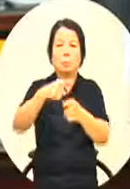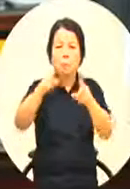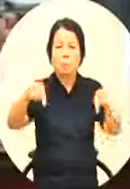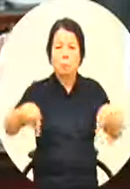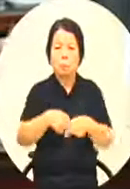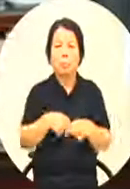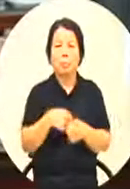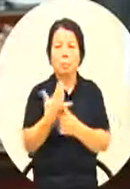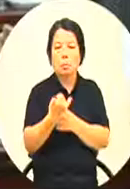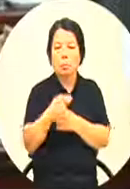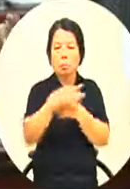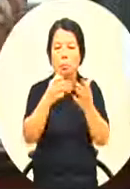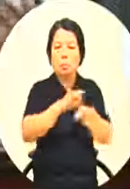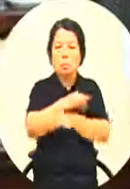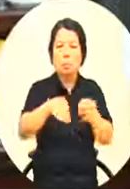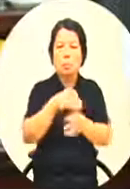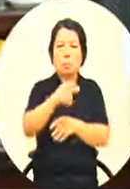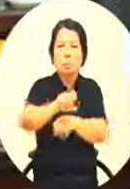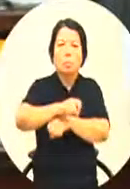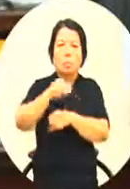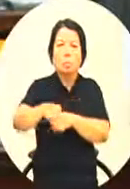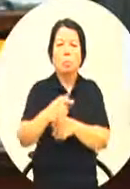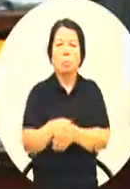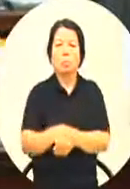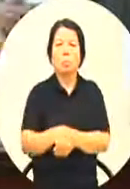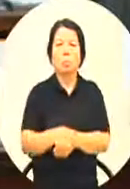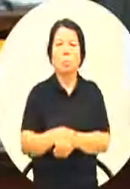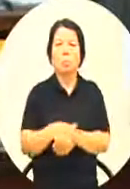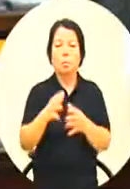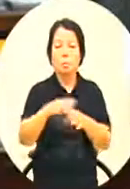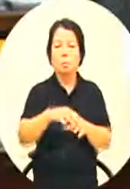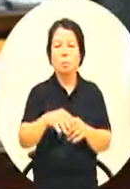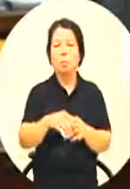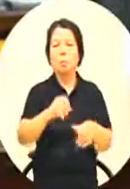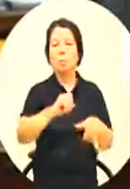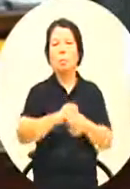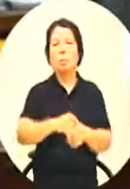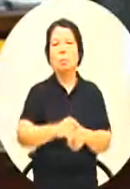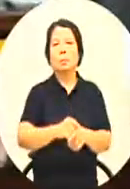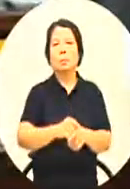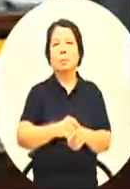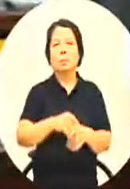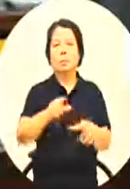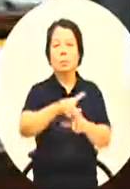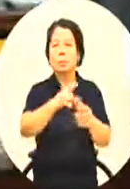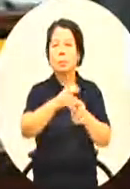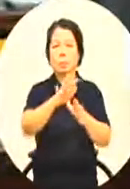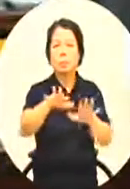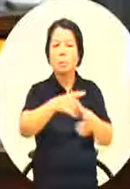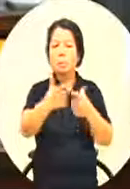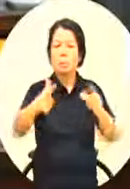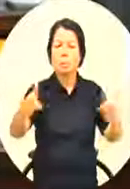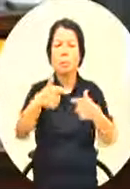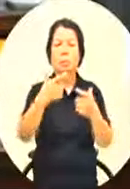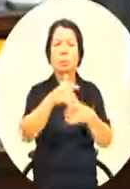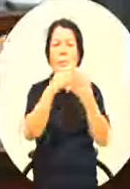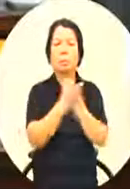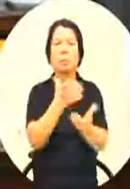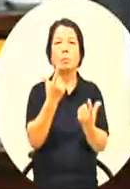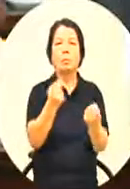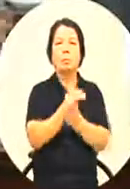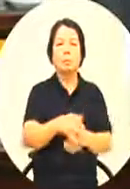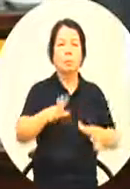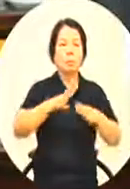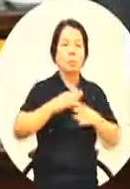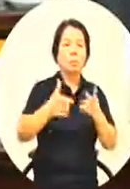如何以经济学来讲会跟其实什么行业都一样会合到没合差很多了做医生 做老师都同样了做